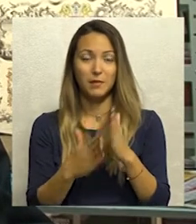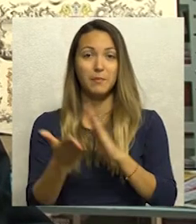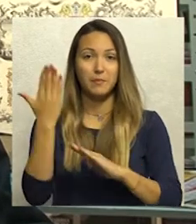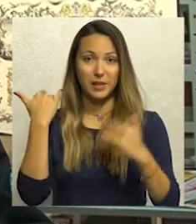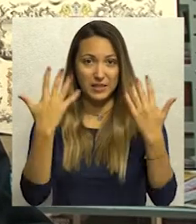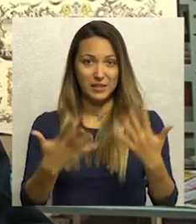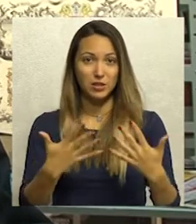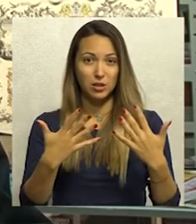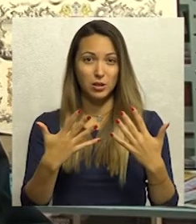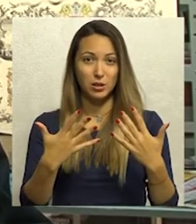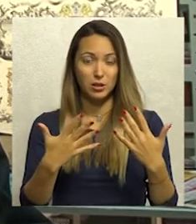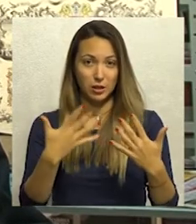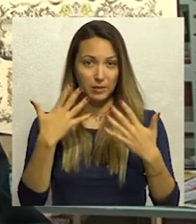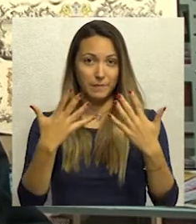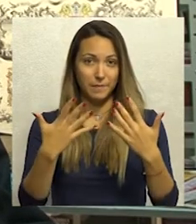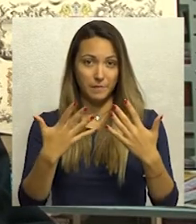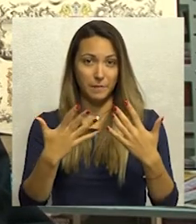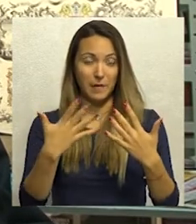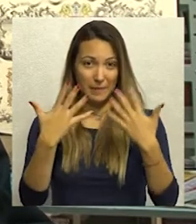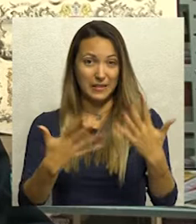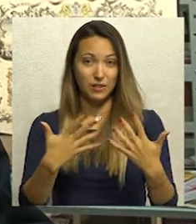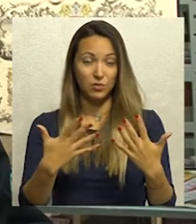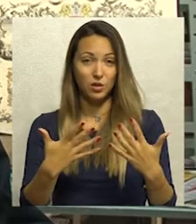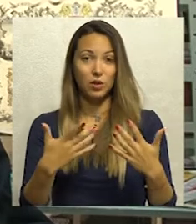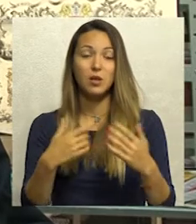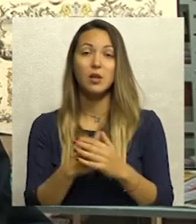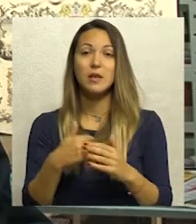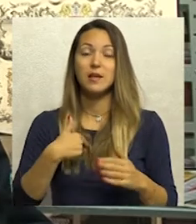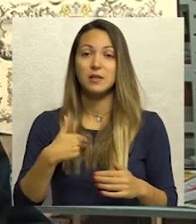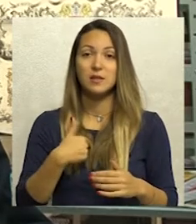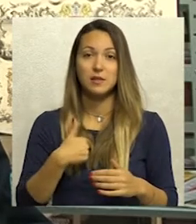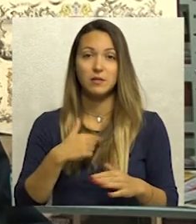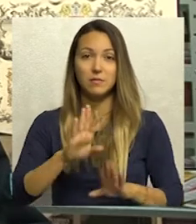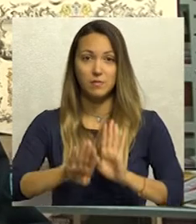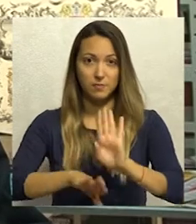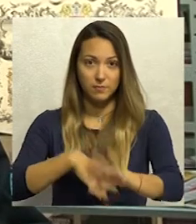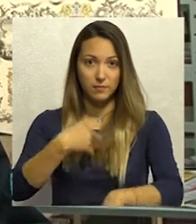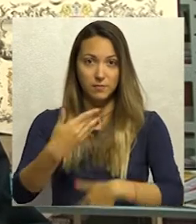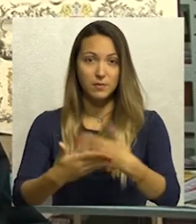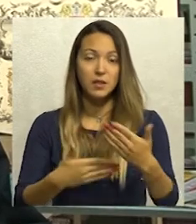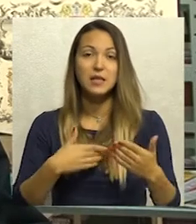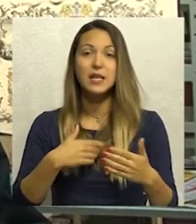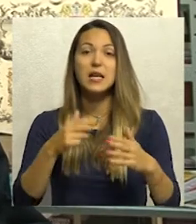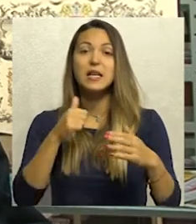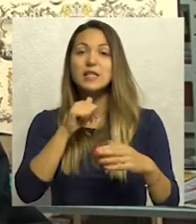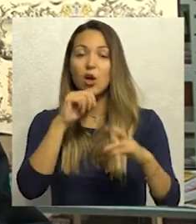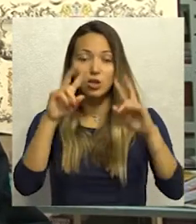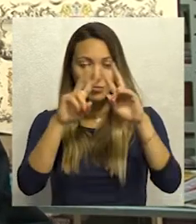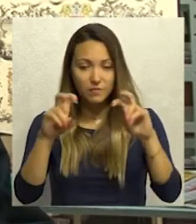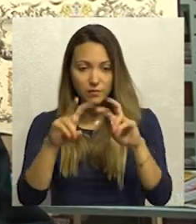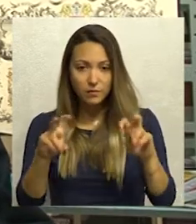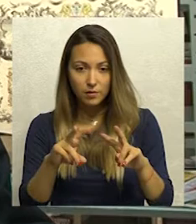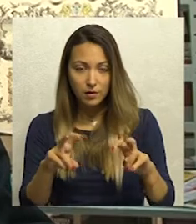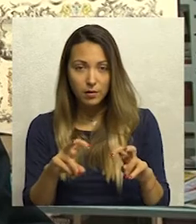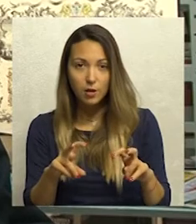godina prve srpske čitalonice u Semsim Karlovcima, ja sam nakon, nakon kao istoriče, istražio čovjek nadjetenkih novih podataka,